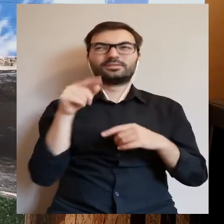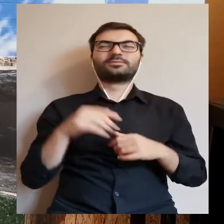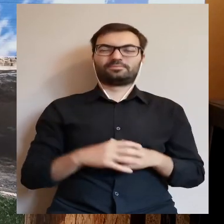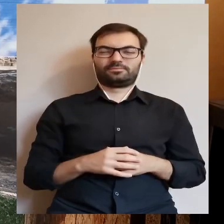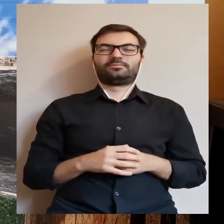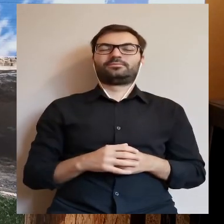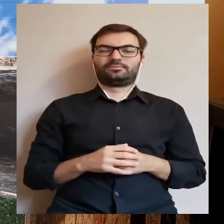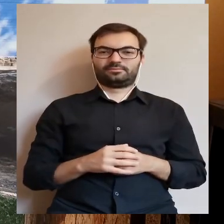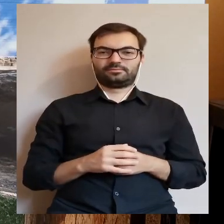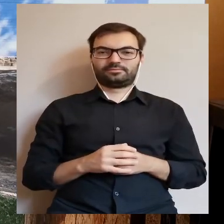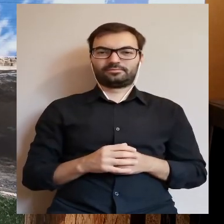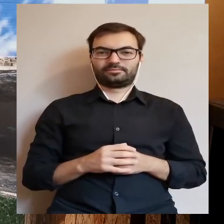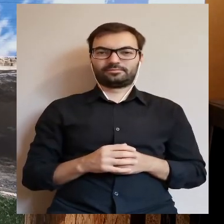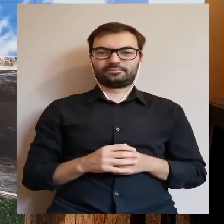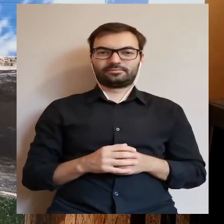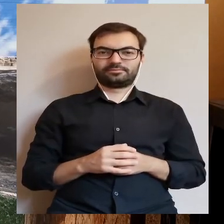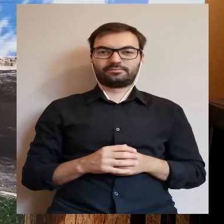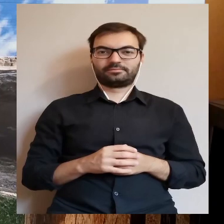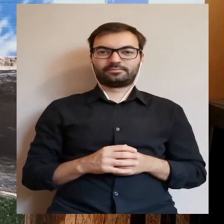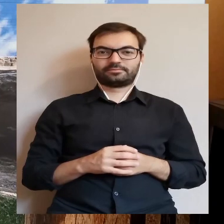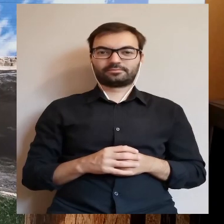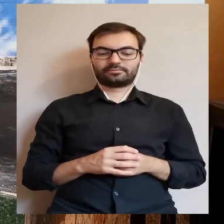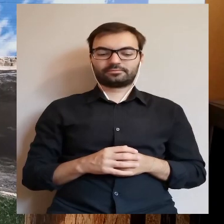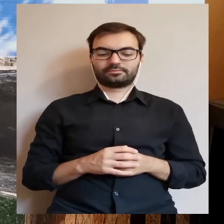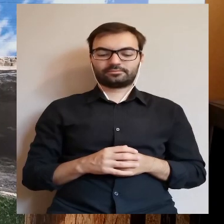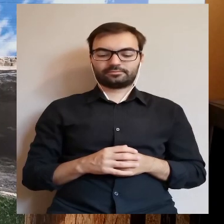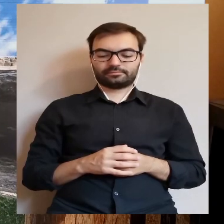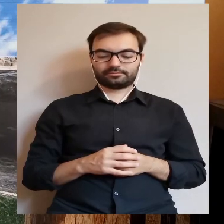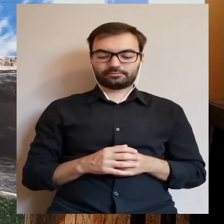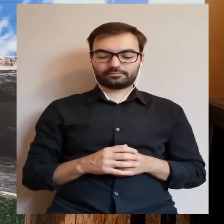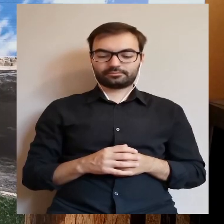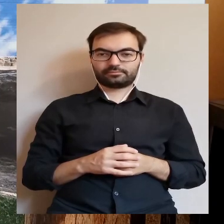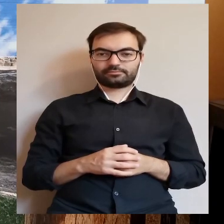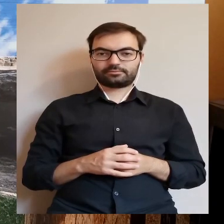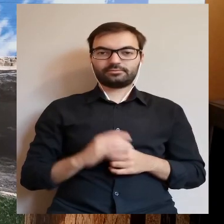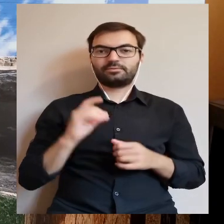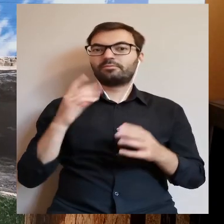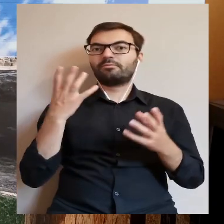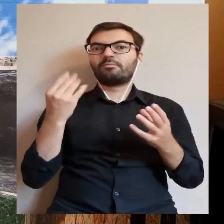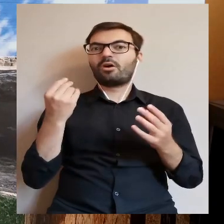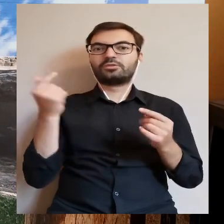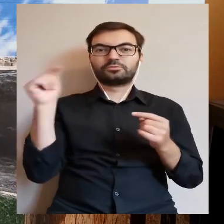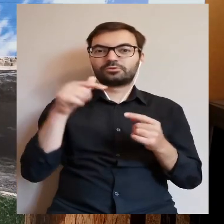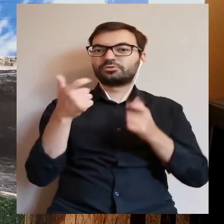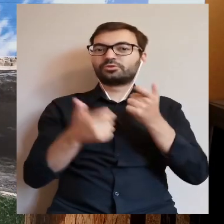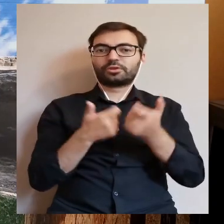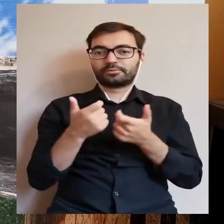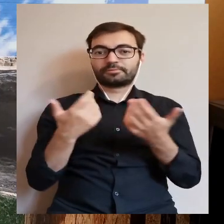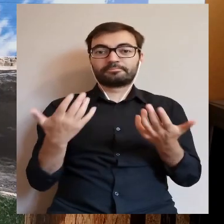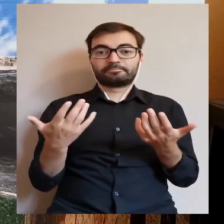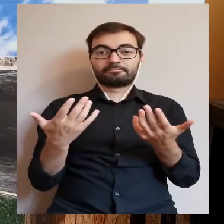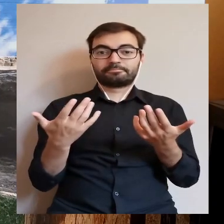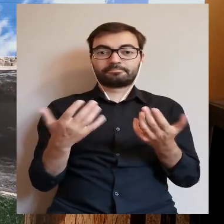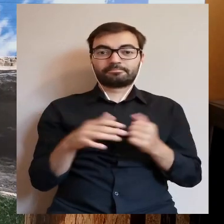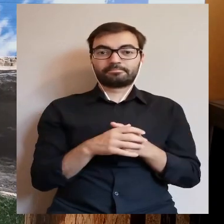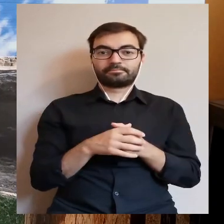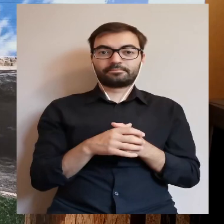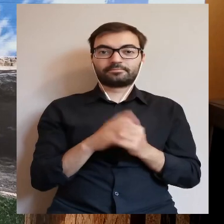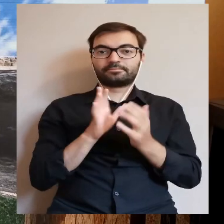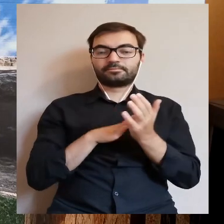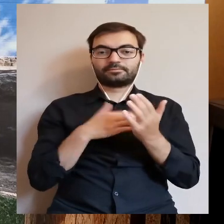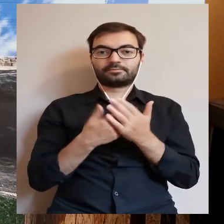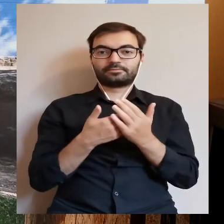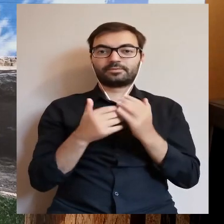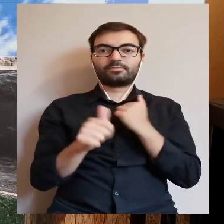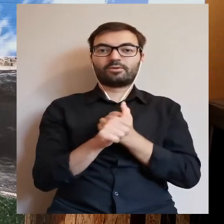tych postaci z portretów cara Wasyla. Co on tam wyprawia w zamku obecnie?